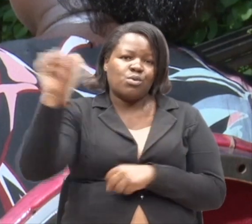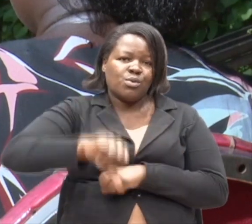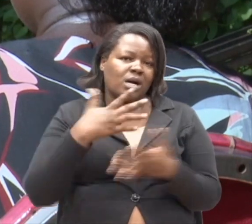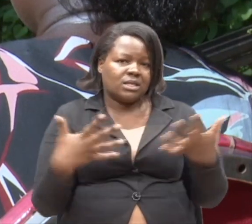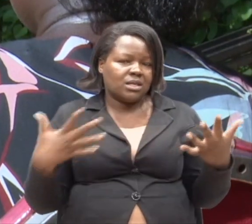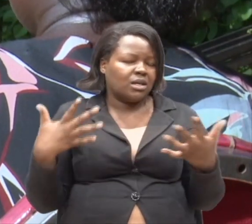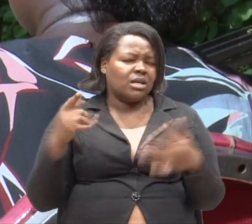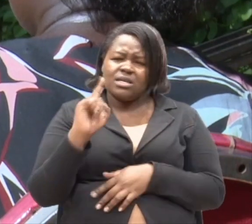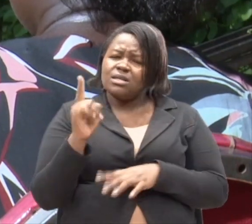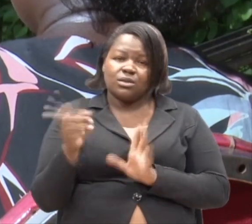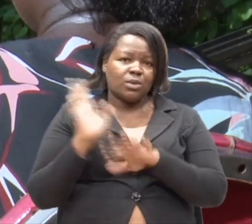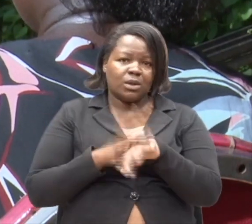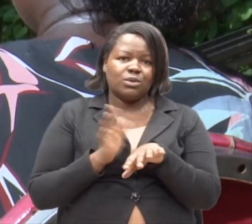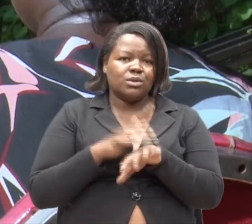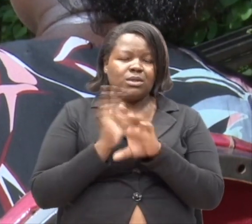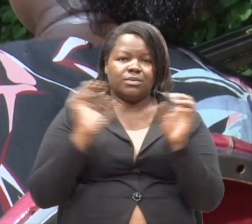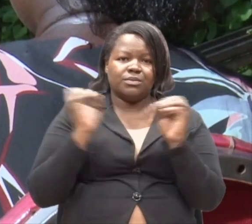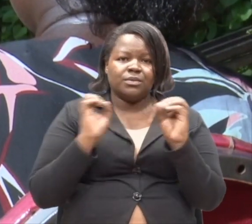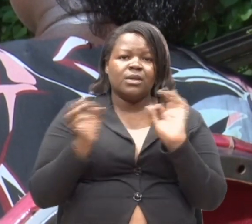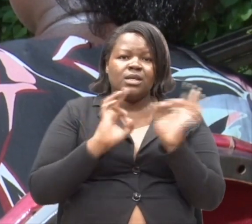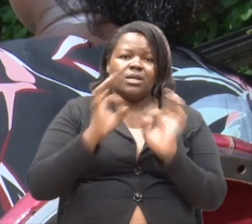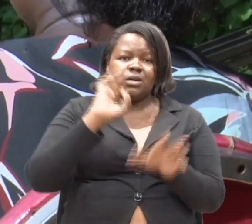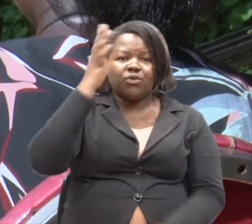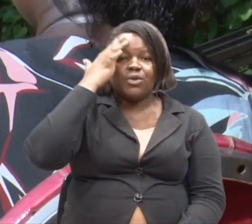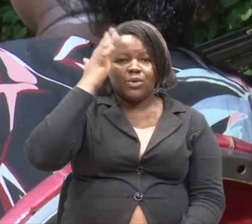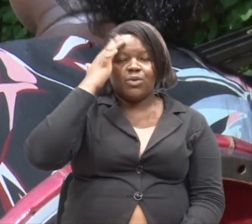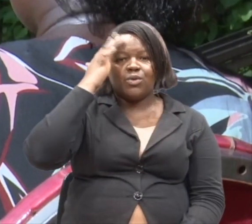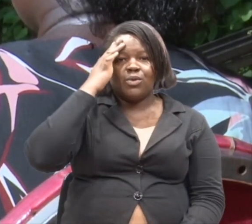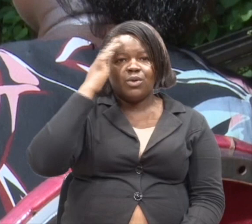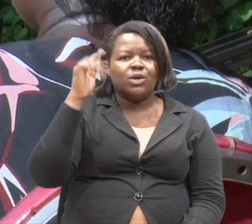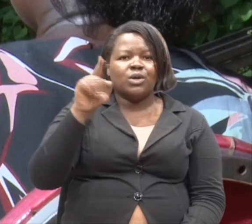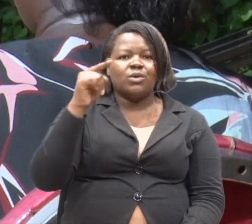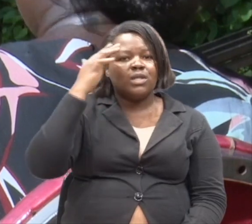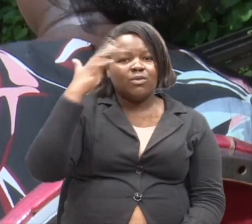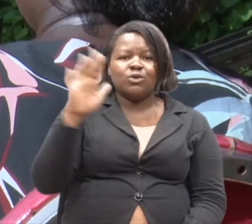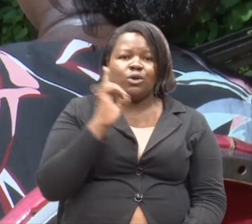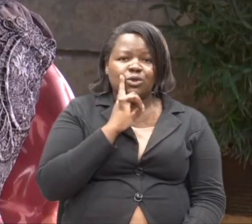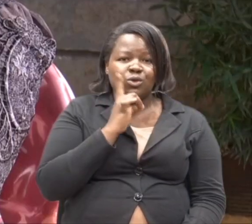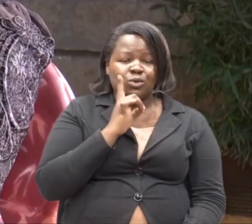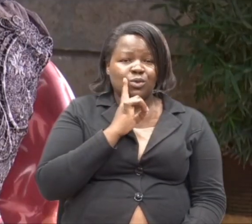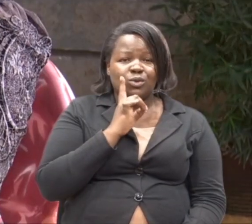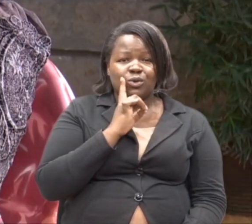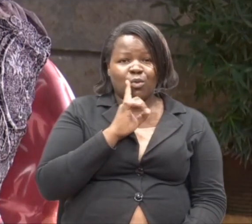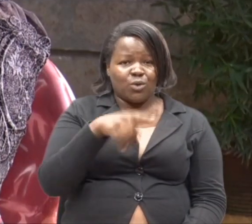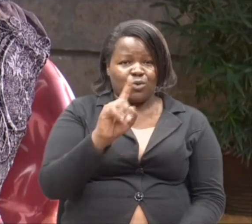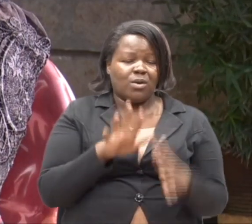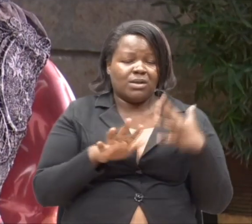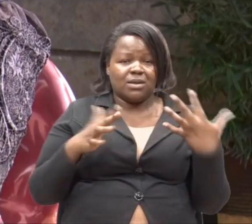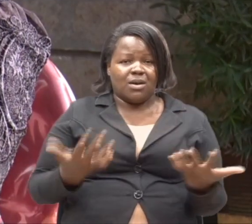vibaya, lakini si vizuri. Ukijua wewe, ujui kesho yake ni